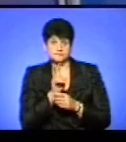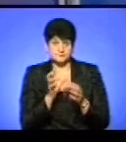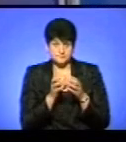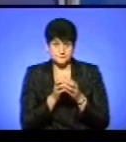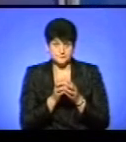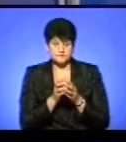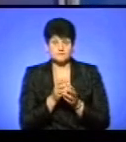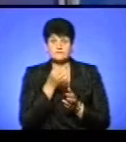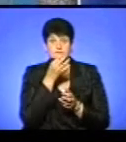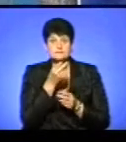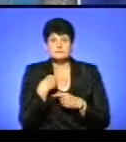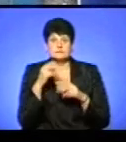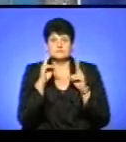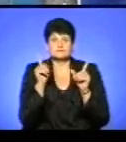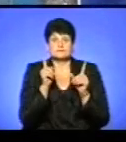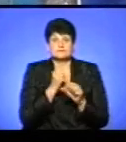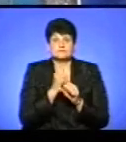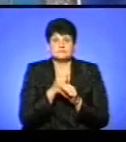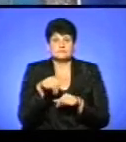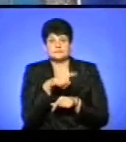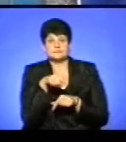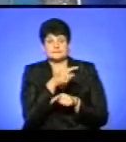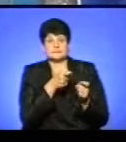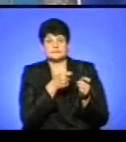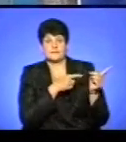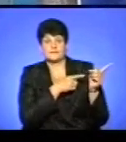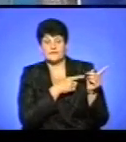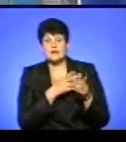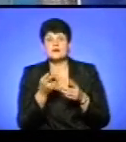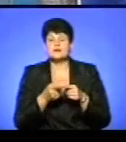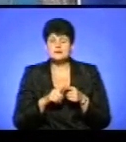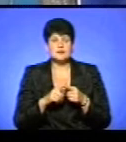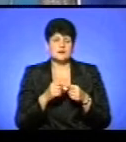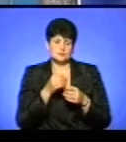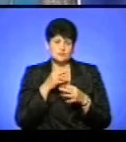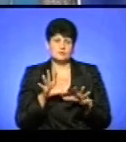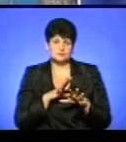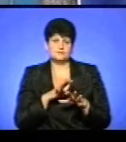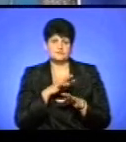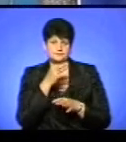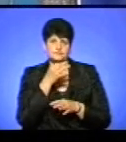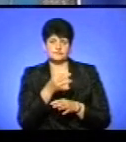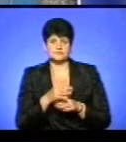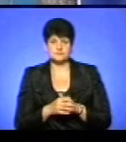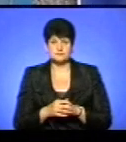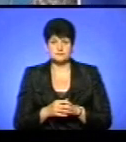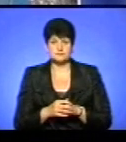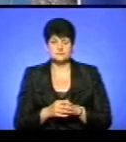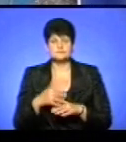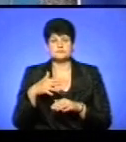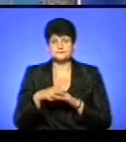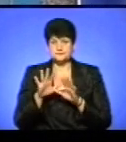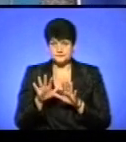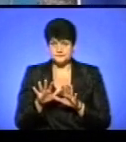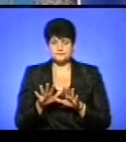що вона не знала, що робити, ідіть до завідуючої. Це по-любому було сказано. Зрозуміло. Ну,